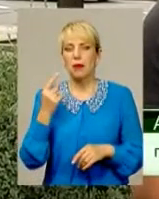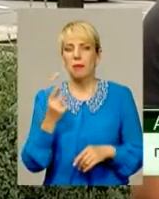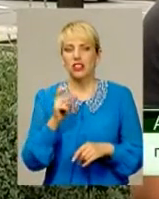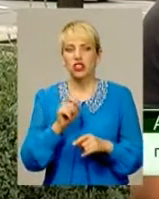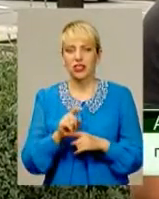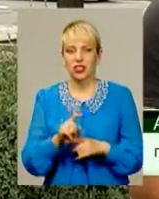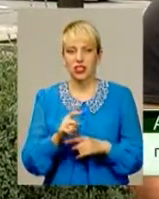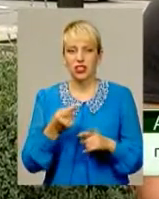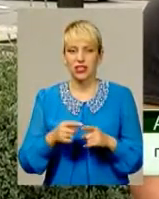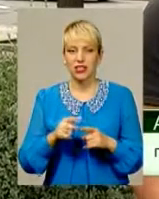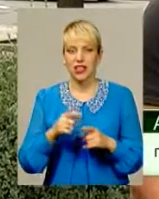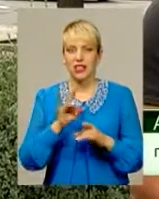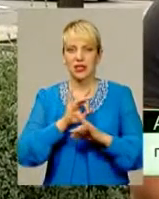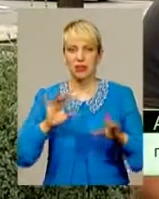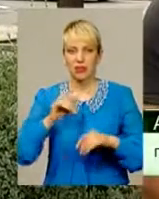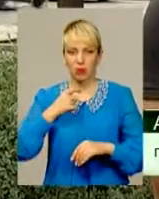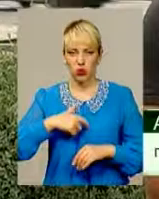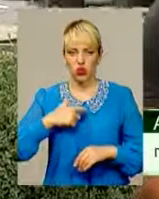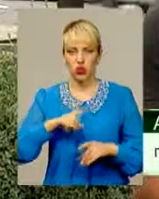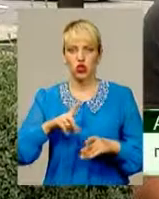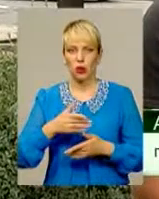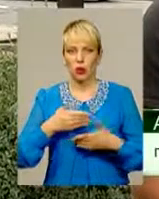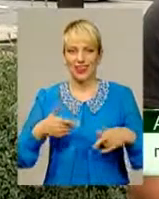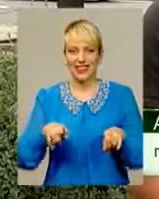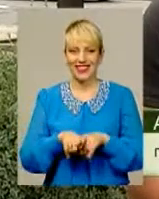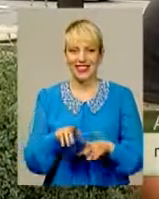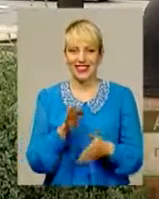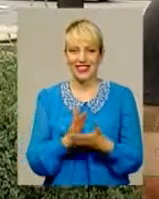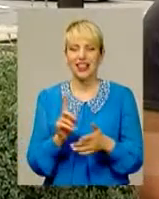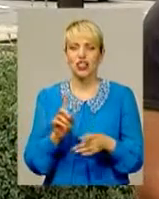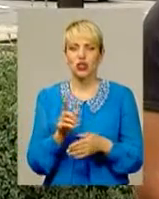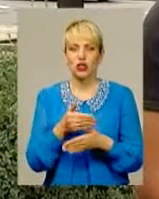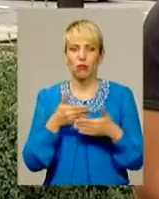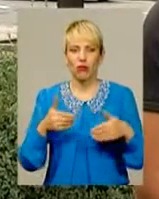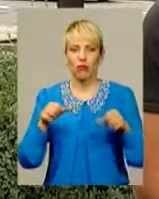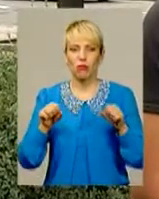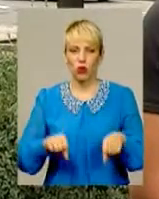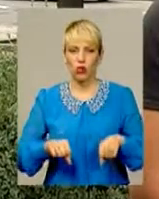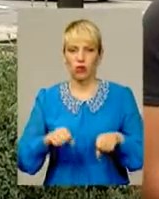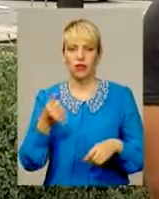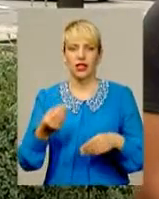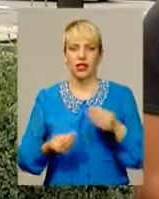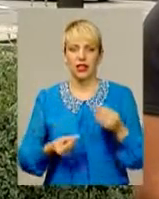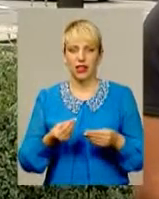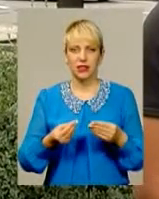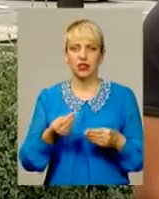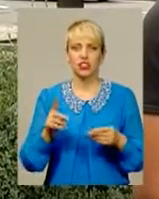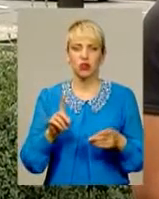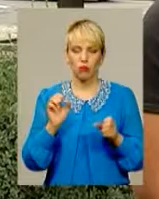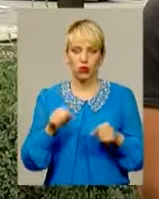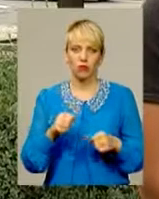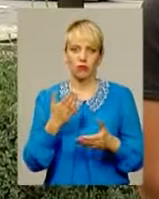заявити про себе, що ми вже такі є. Що ми можемо іграти, що ми можемо створювати